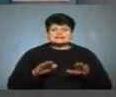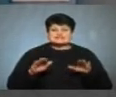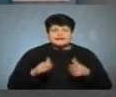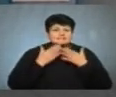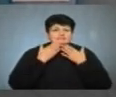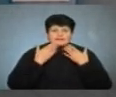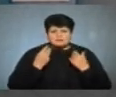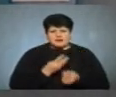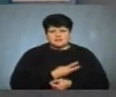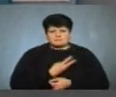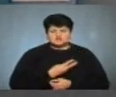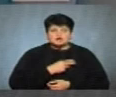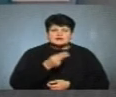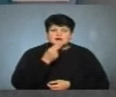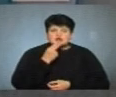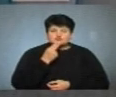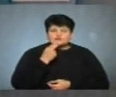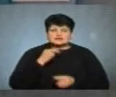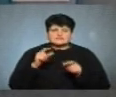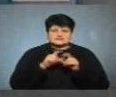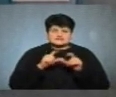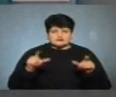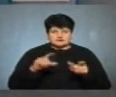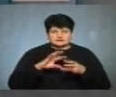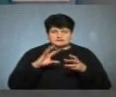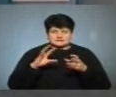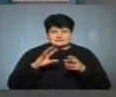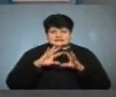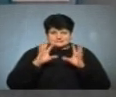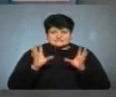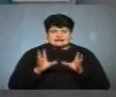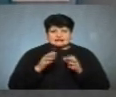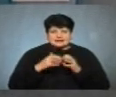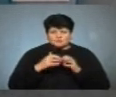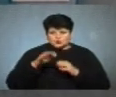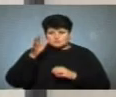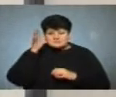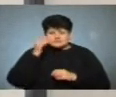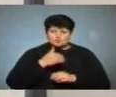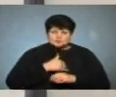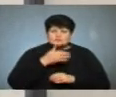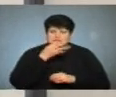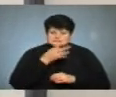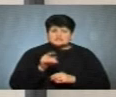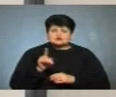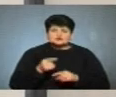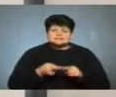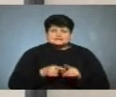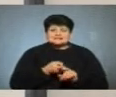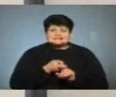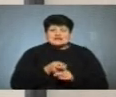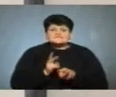мали бажання харчуватися у закладах загальноосередньої освіти. Хочу наголосити, що це також залежало і від